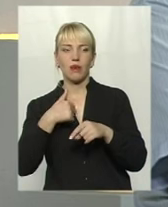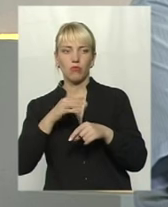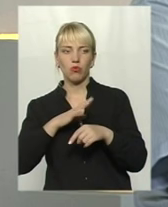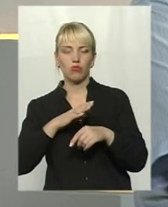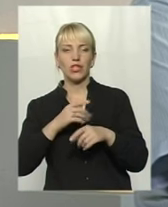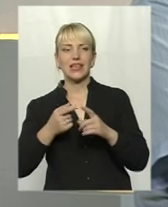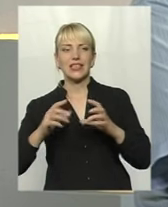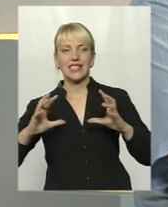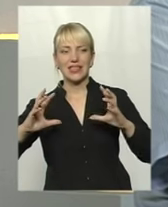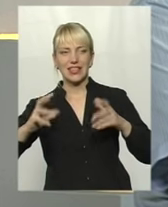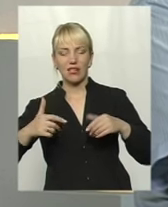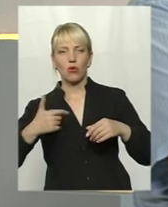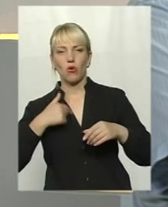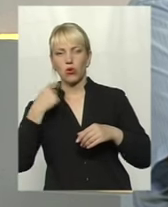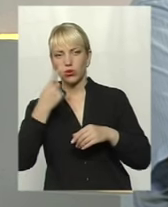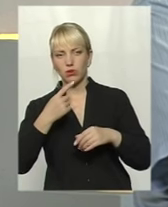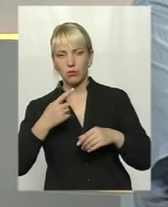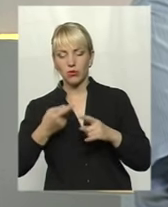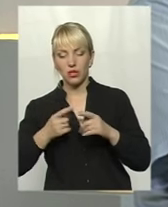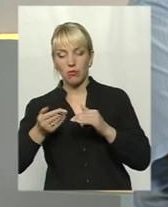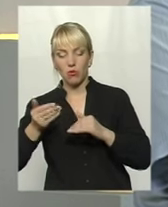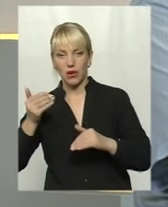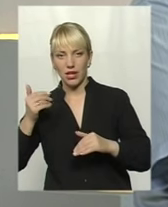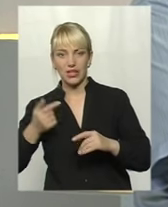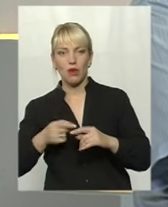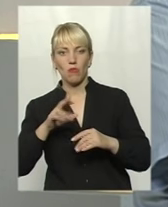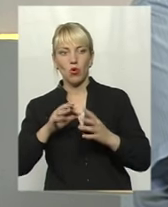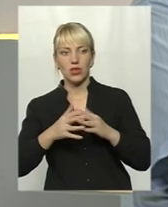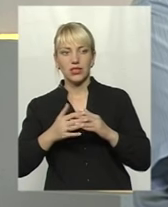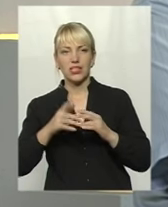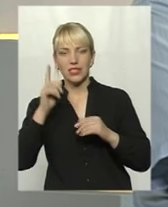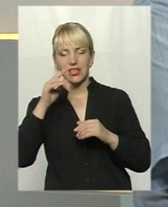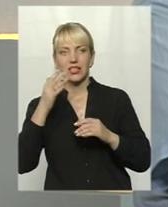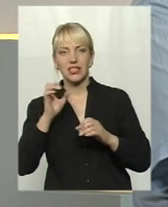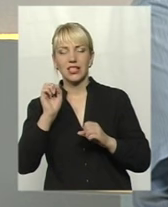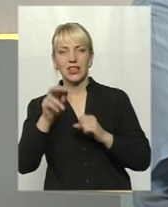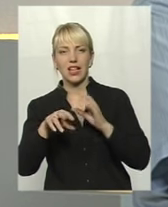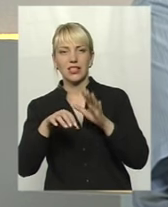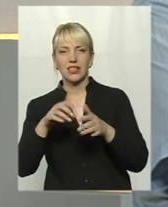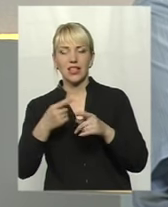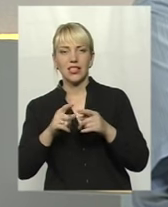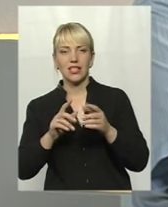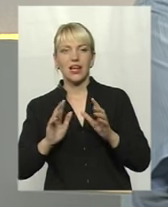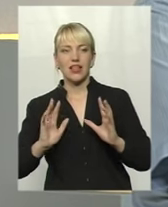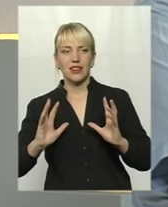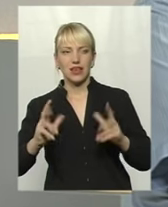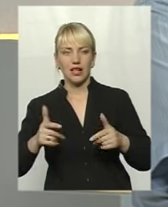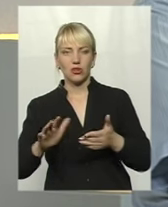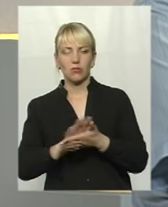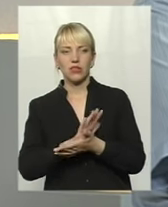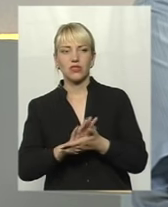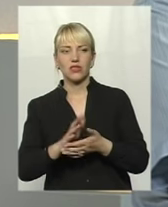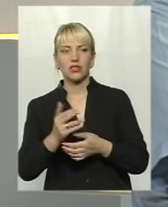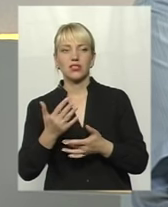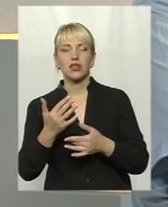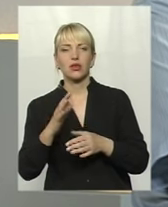було пару цих років останніх, а попередні роки посилую. І знаєте, скільки кинуло сміття на трактор цих пенсіонерів? Безкоштовно посилав трактор.